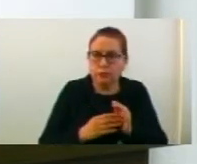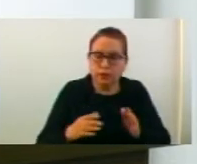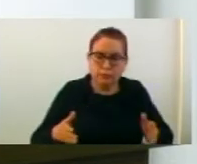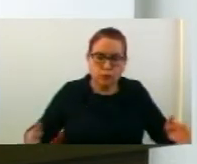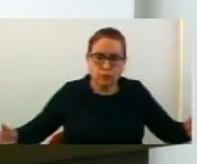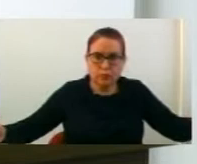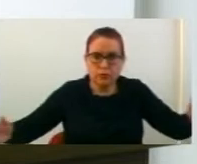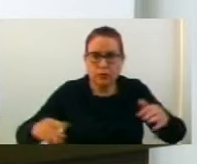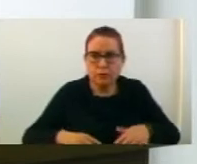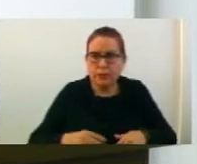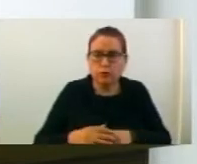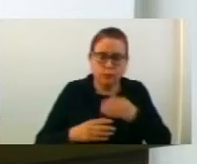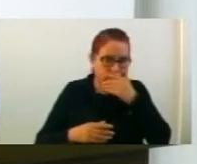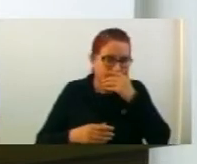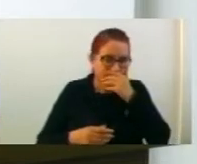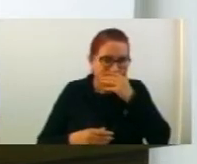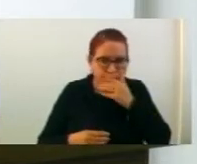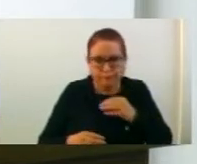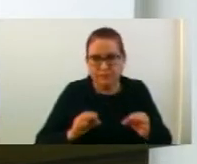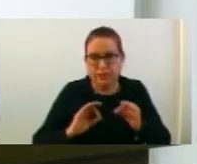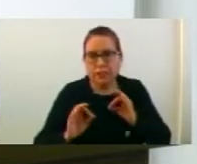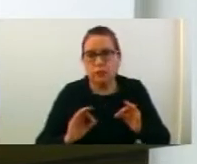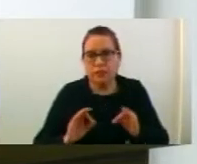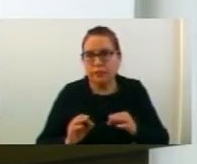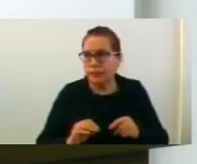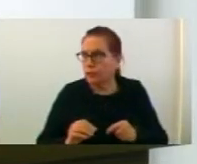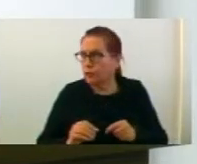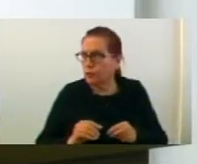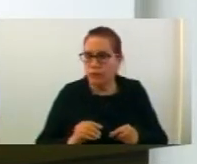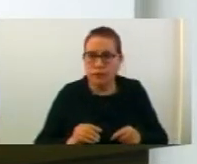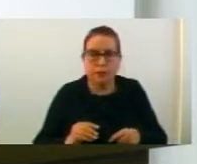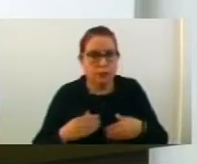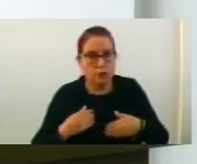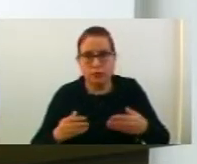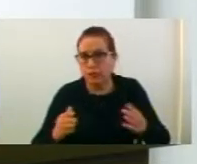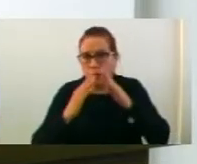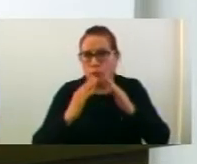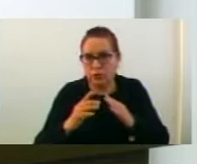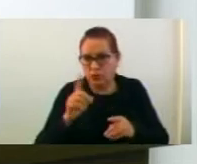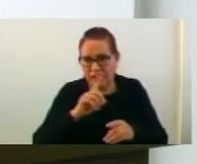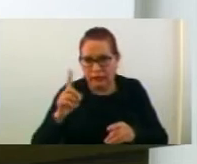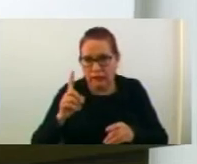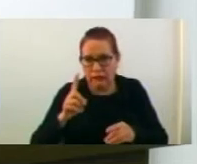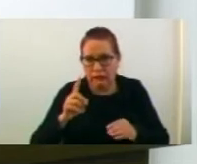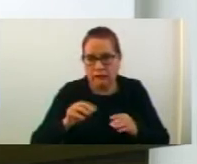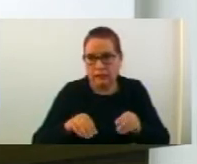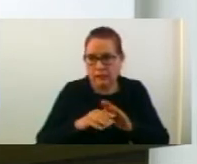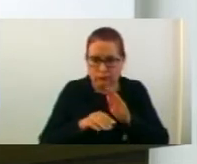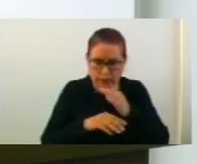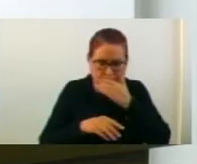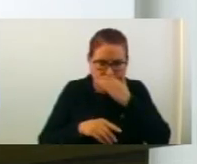прошируване на планскиот охват, за да се обвозвожи регулиране на статусот на отделни безпромисградени обjekти на подрачите на Община струмица.